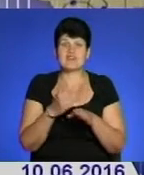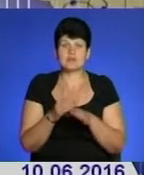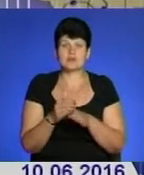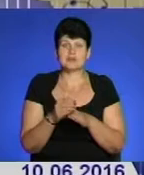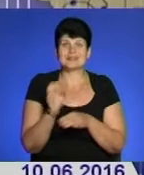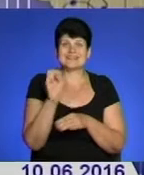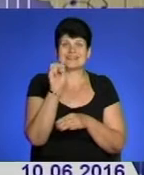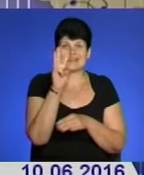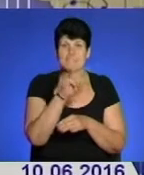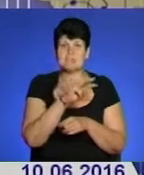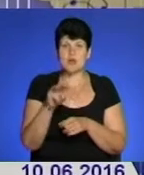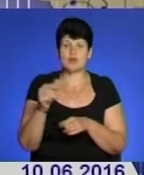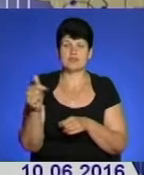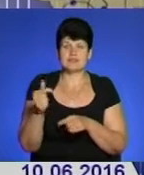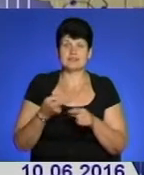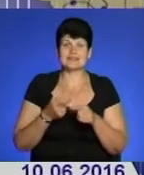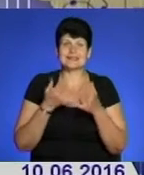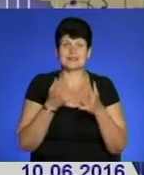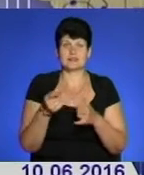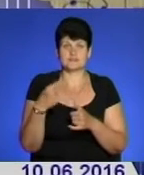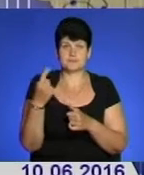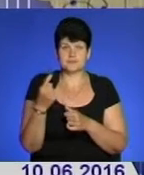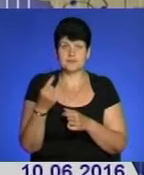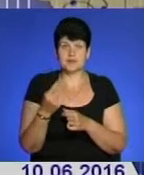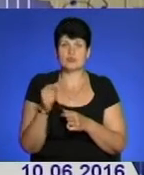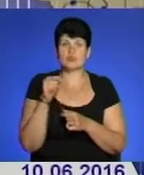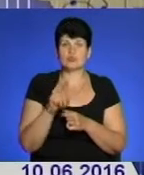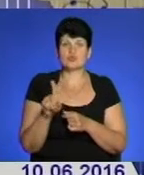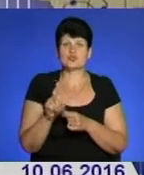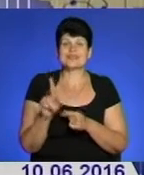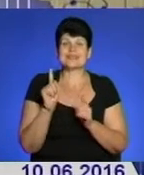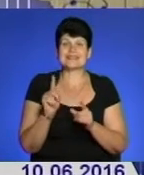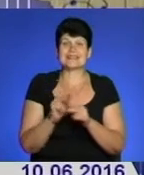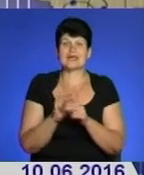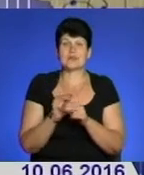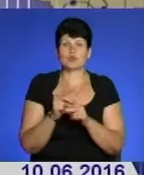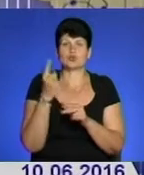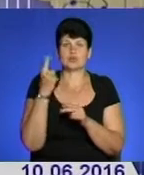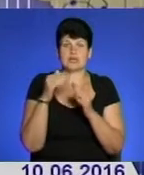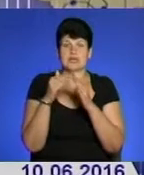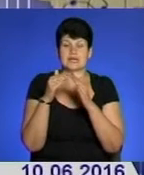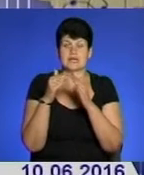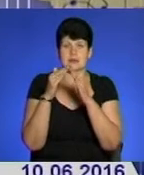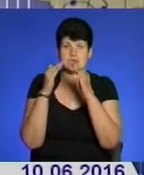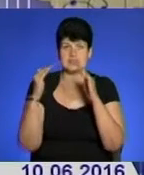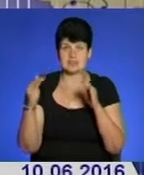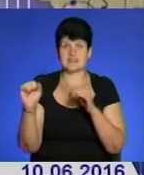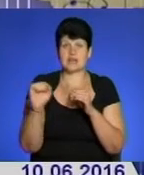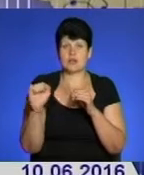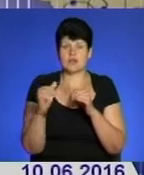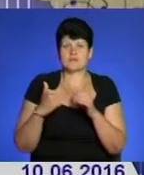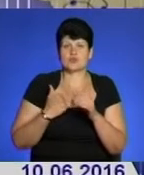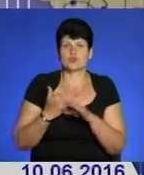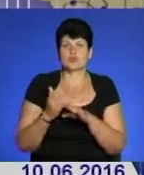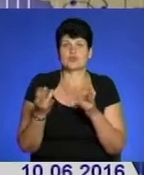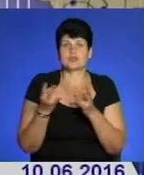13 мільйонів гривень для Тернопільщини. При тому, що лише на ремонт однієї казарми у Теребовлянській військовій